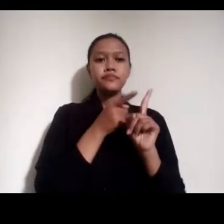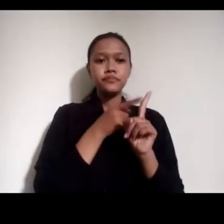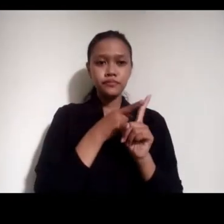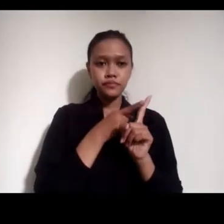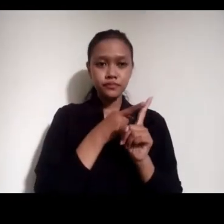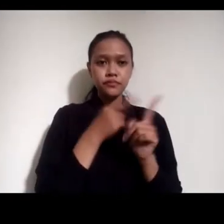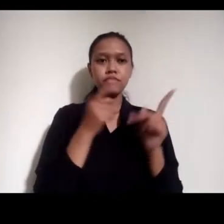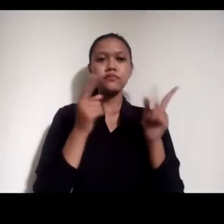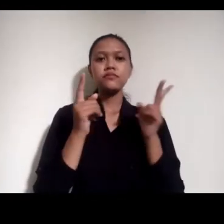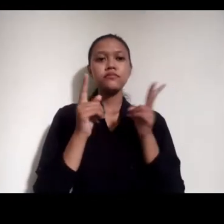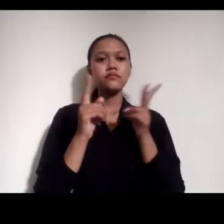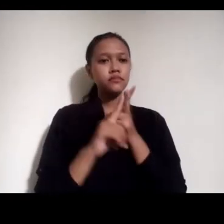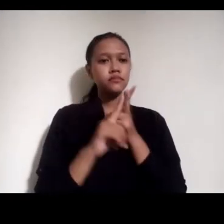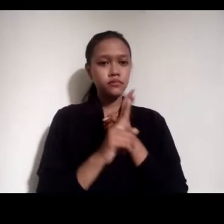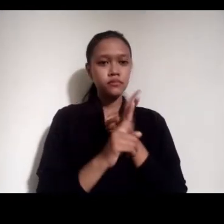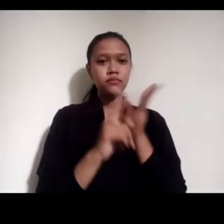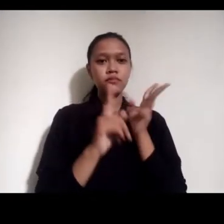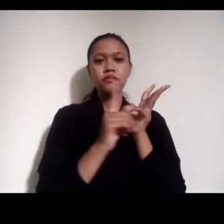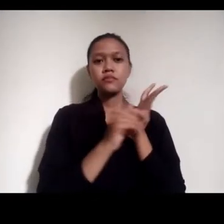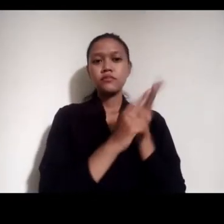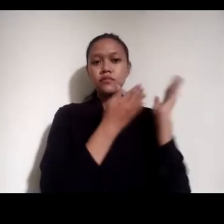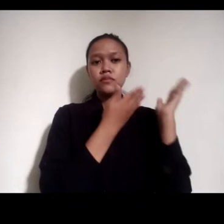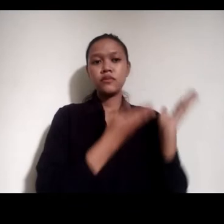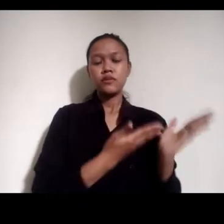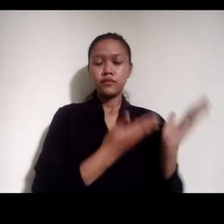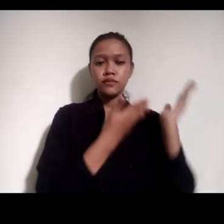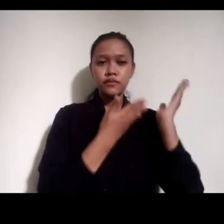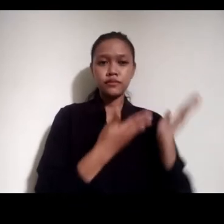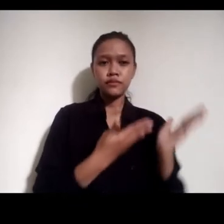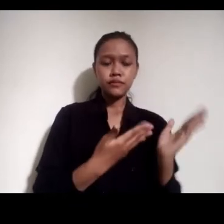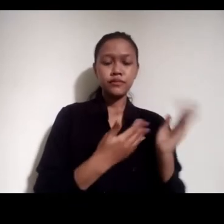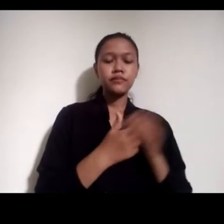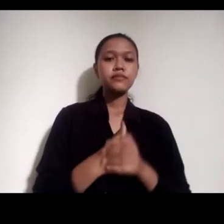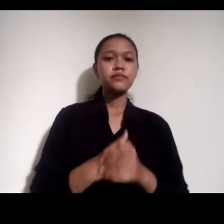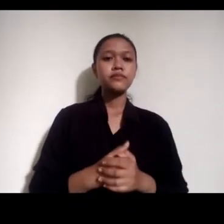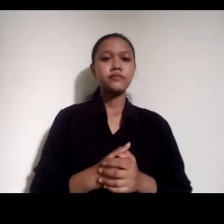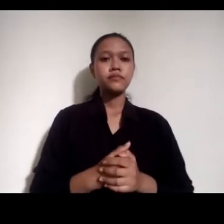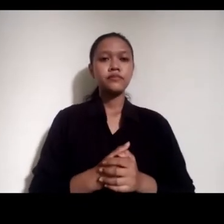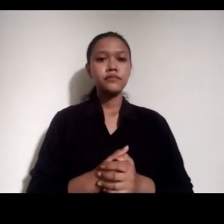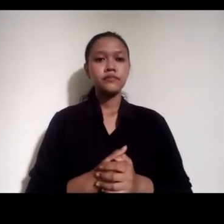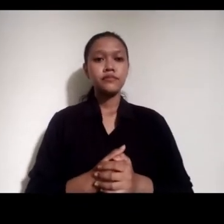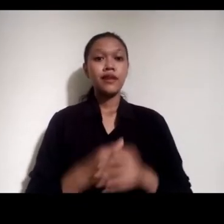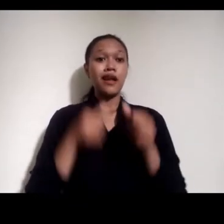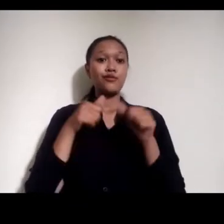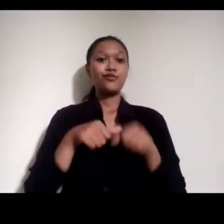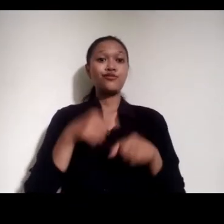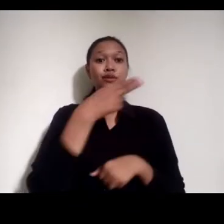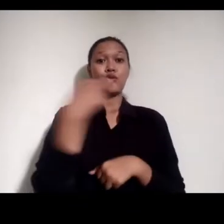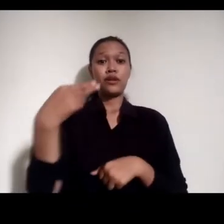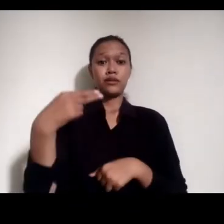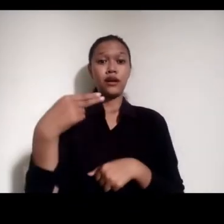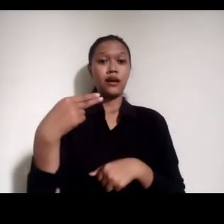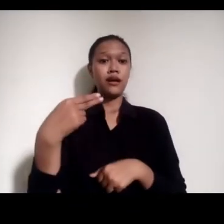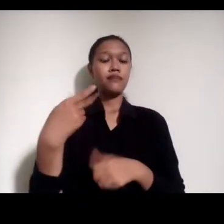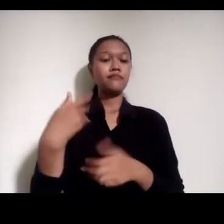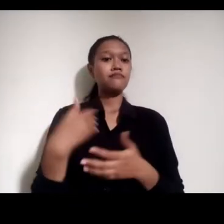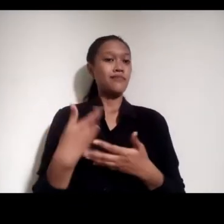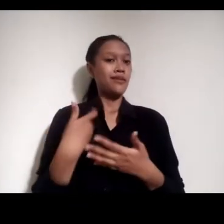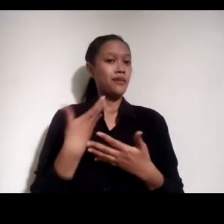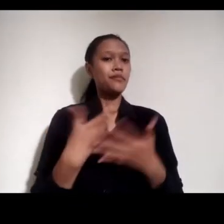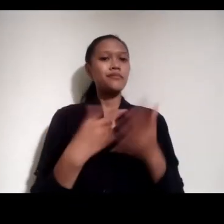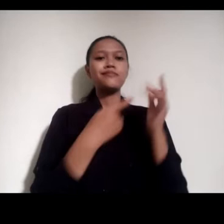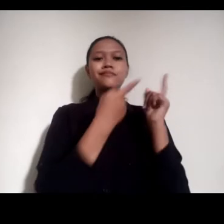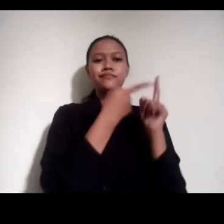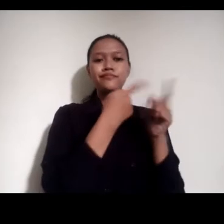Post Kemudian ada Straight Times Terus ada juga Malaysia Kini Dan di Indonesia Itu kita ada Lokal Data Kata